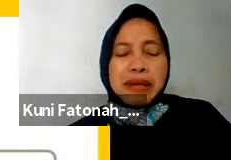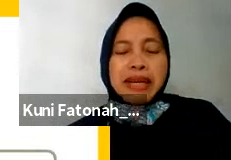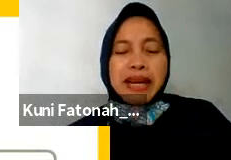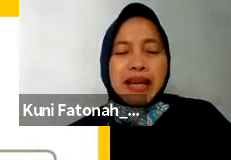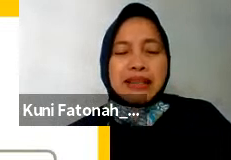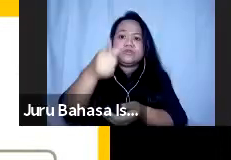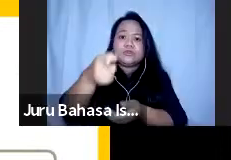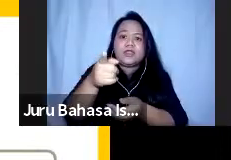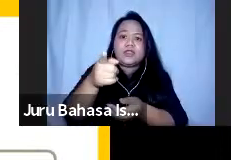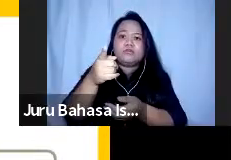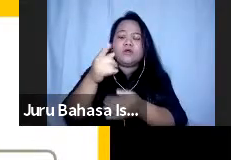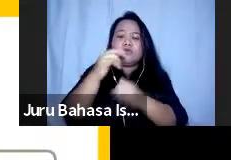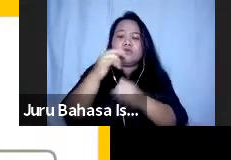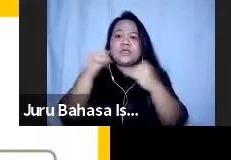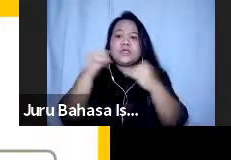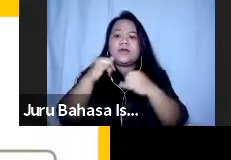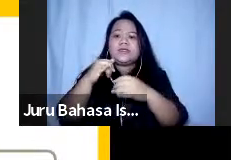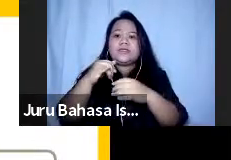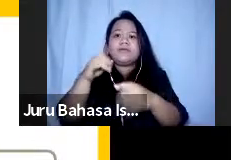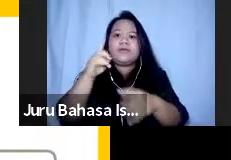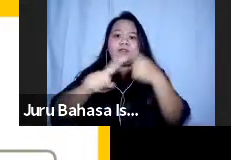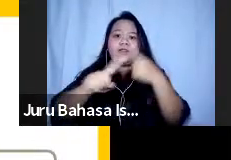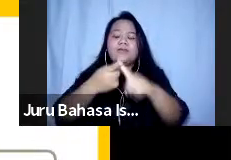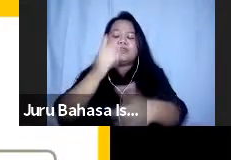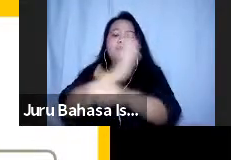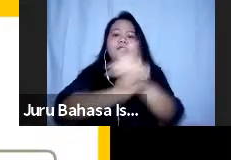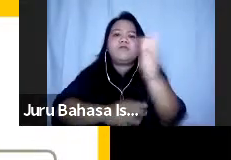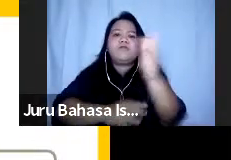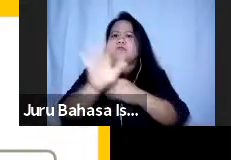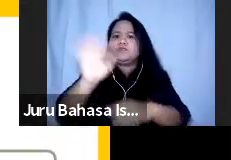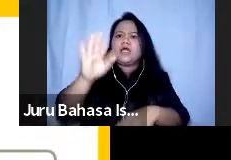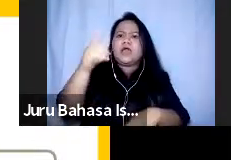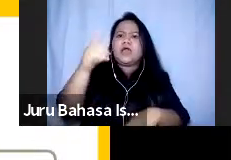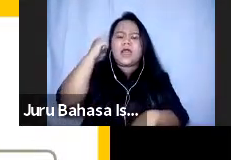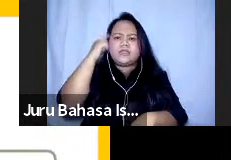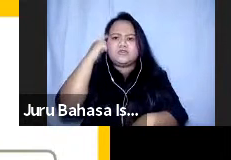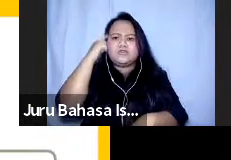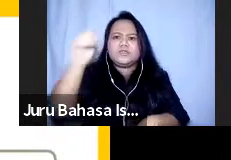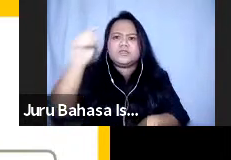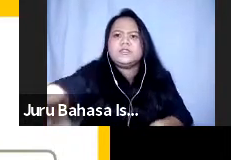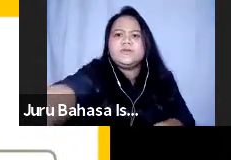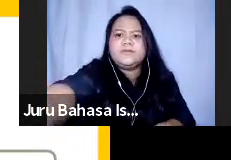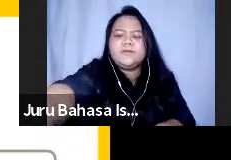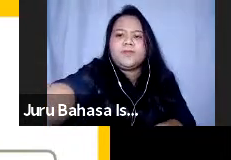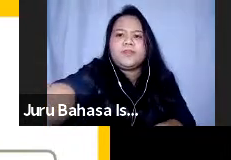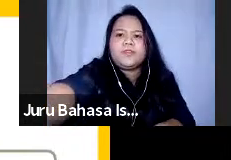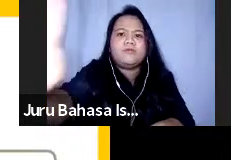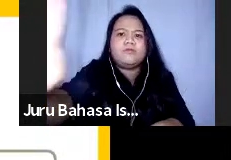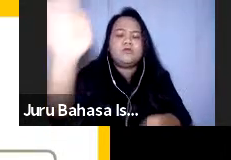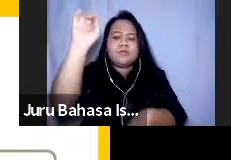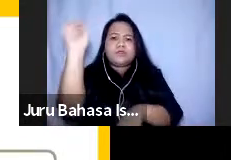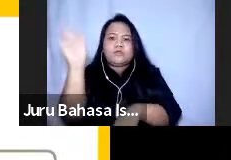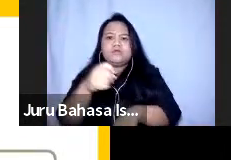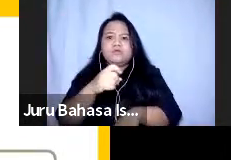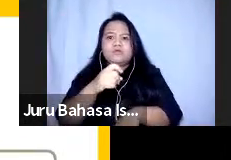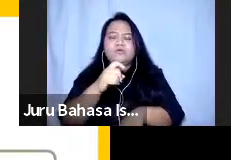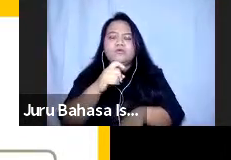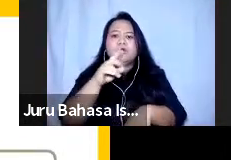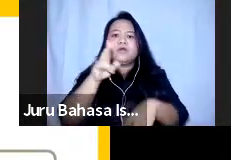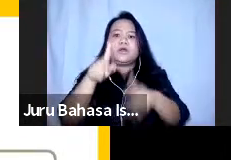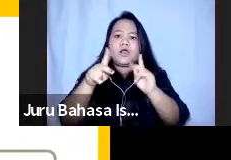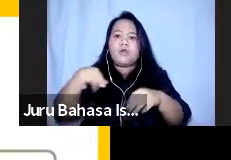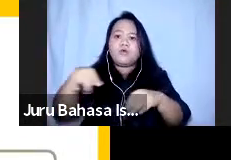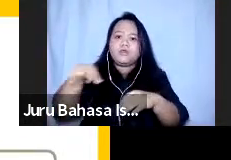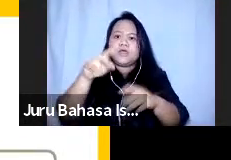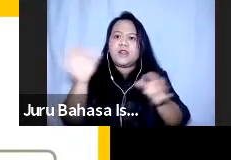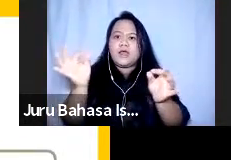bersama mereka tidak bisa dengan asumsi wah pasti dia butuh kursi roda belum tentu misalnya kayak saya kalau jalan dekat